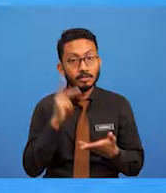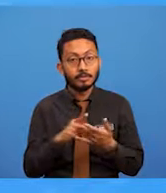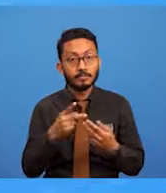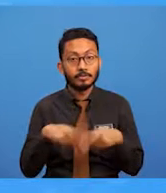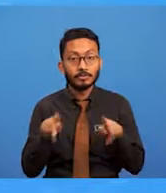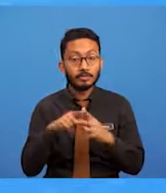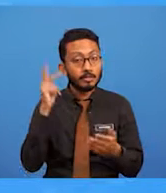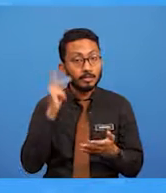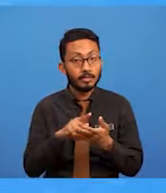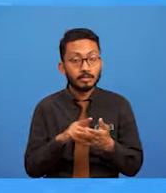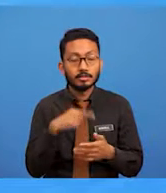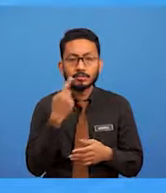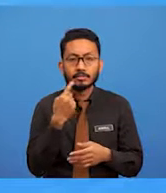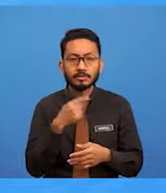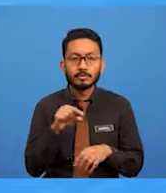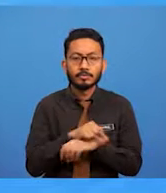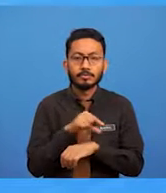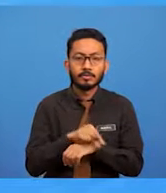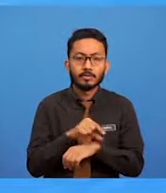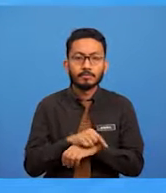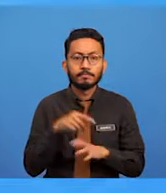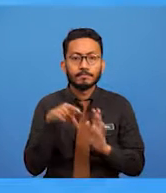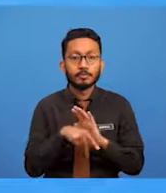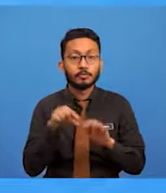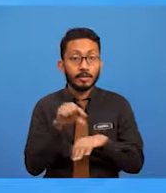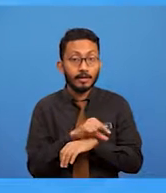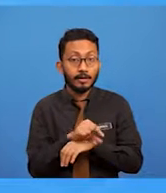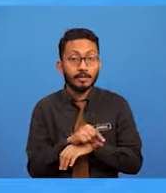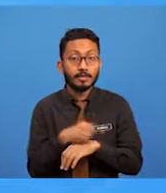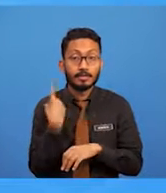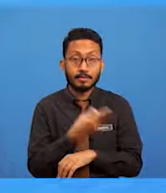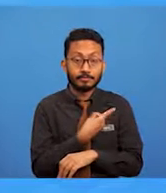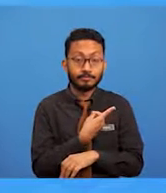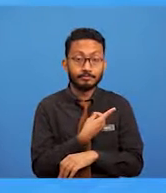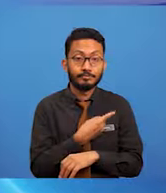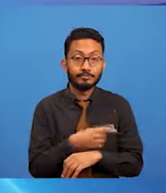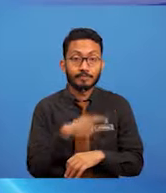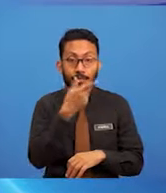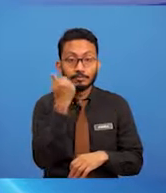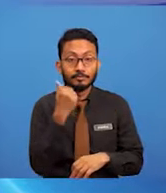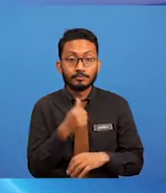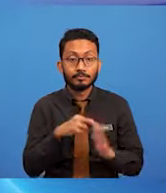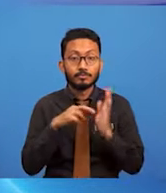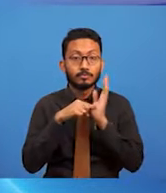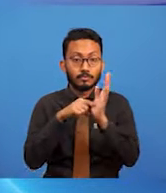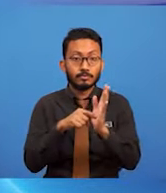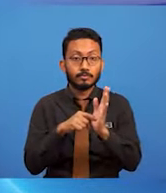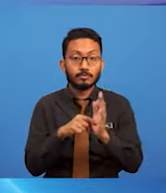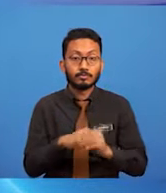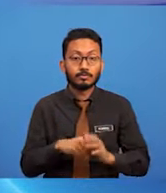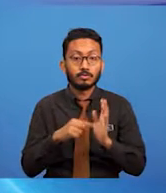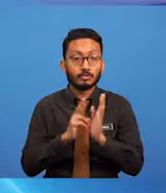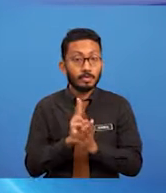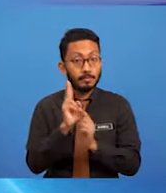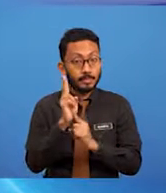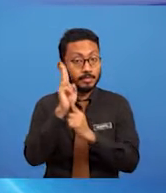sasaran pengguna kita. Sasaran pengguna adalah rujukan utama di mana mereka grafik